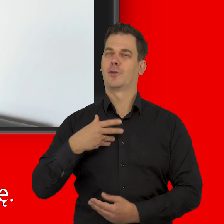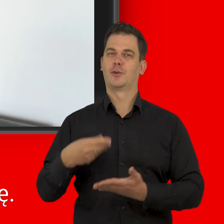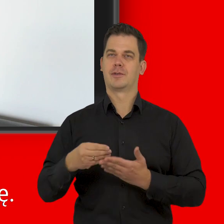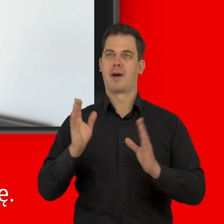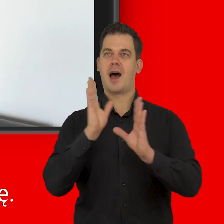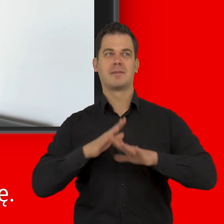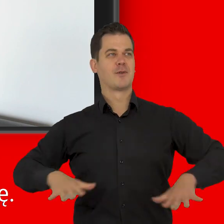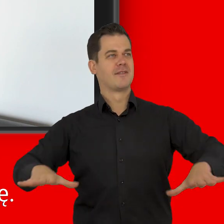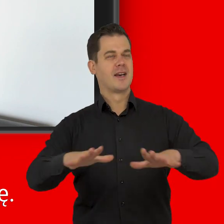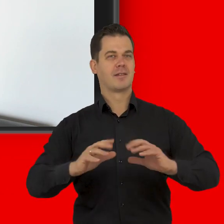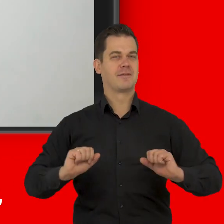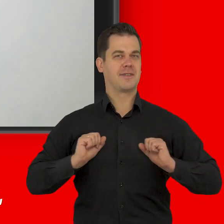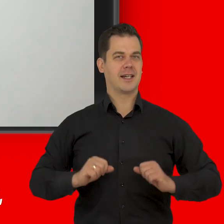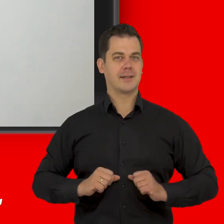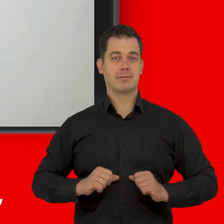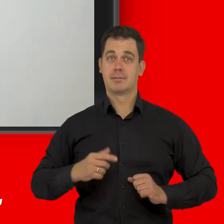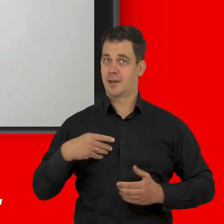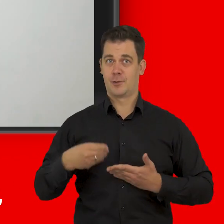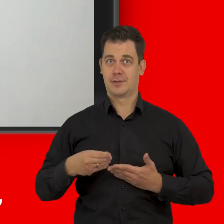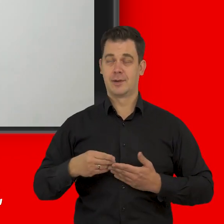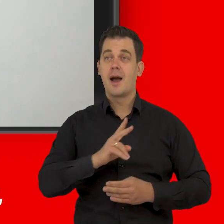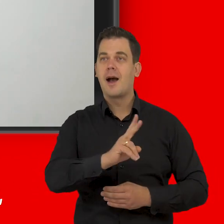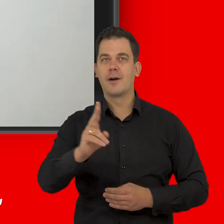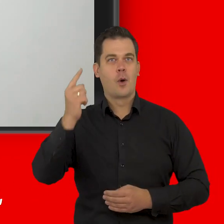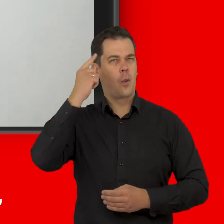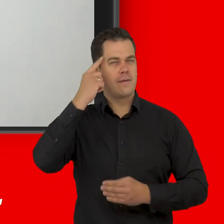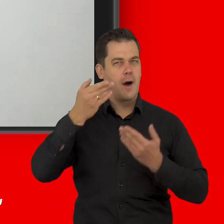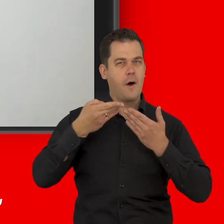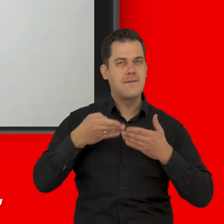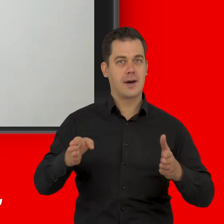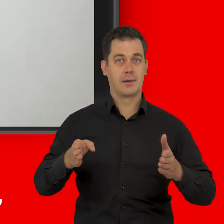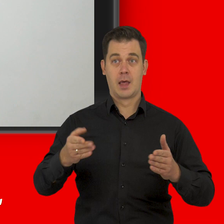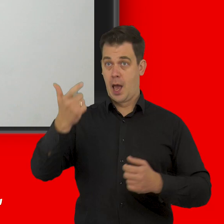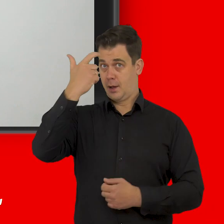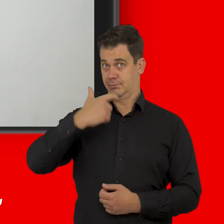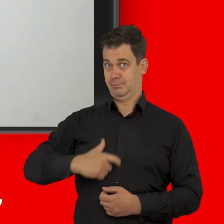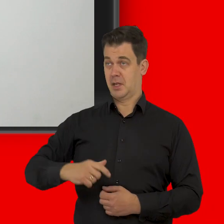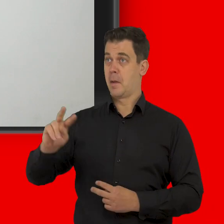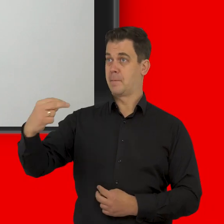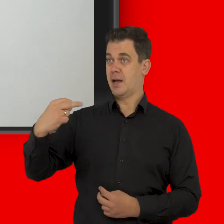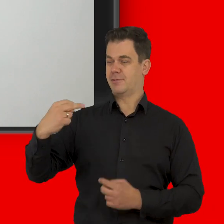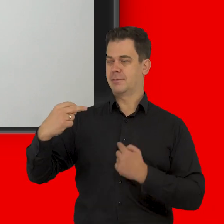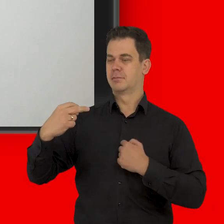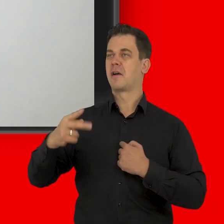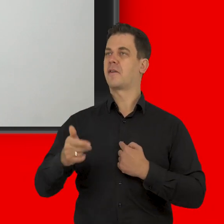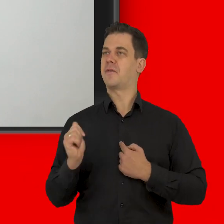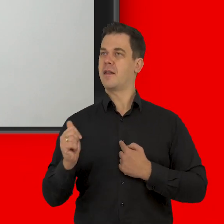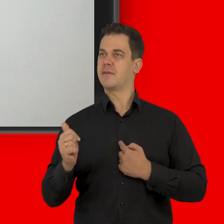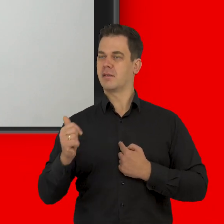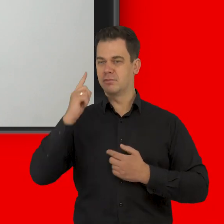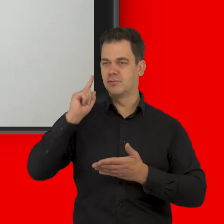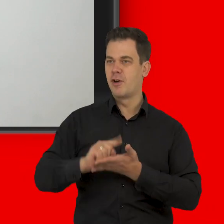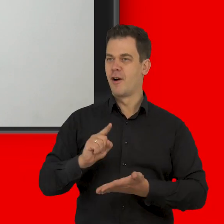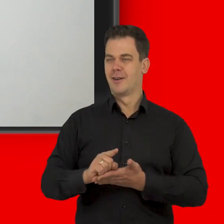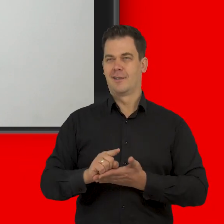Najbardziej cenię sobie atmosferę. Cenię sobie to, że wszyscy mamy otwarte głowy. A ja jestem postrzegana przez